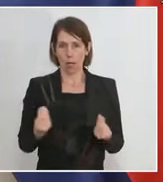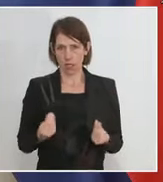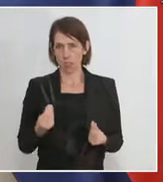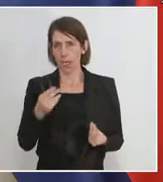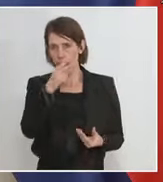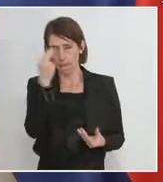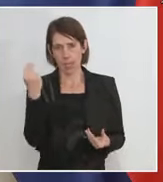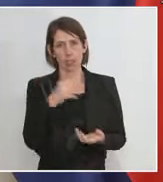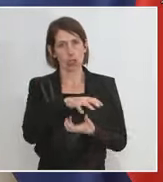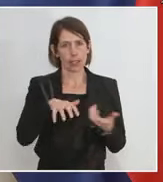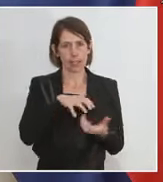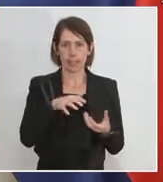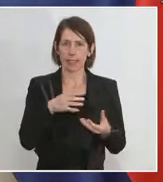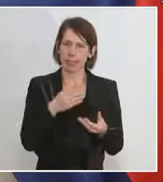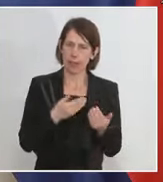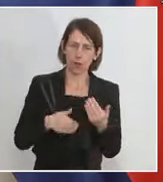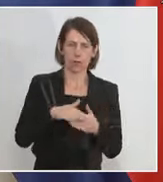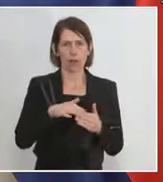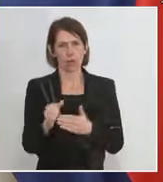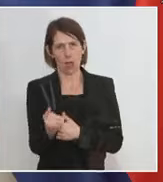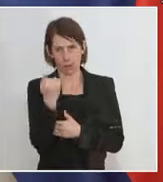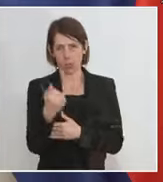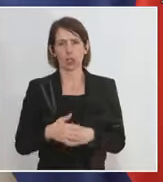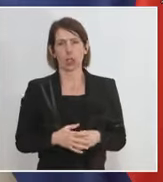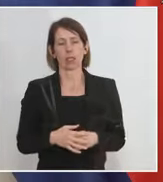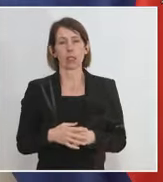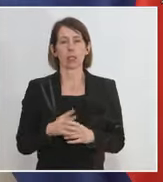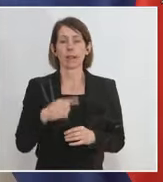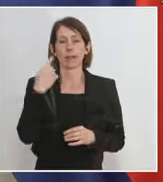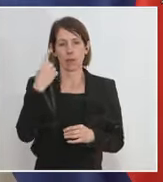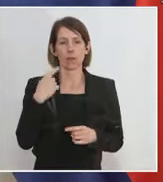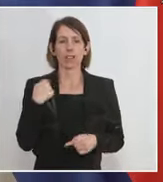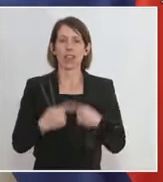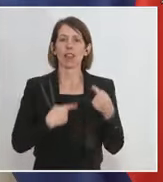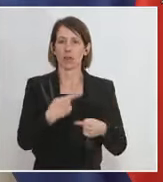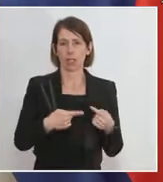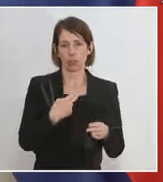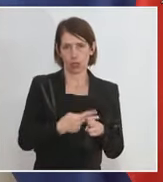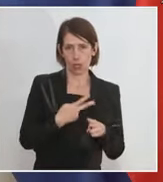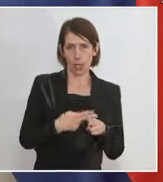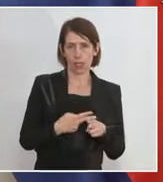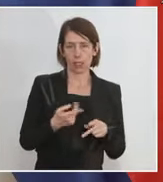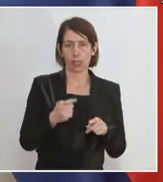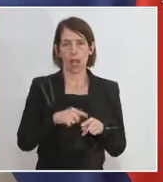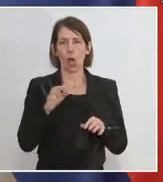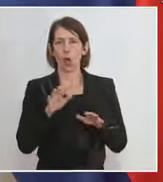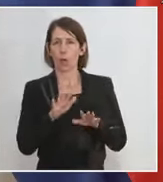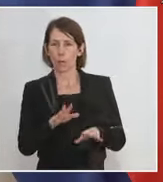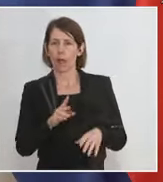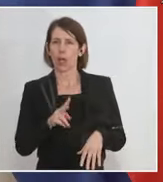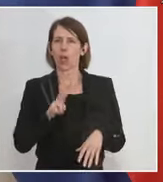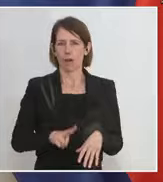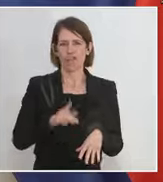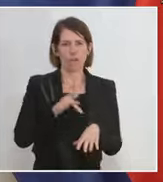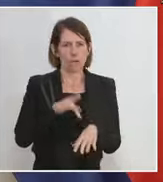Krisen enorm angeheizt hat. Wir wissen, dass gerade in Entwicklungsstaaten und gerade bei vulnerablen Personengruppen, Frauen und